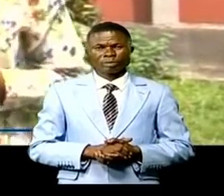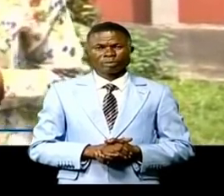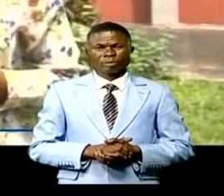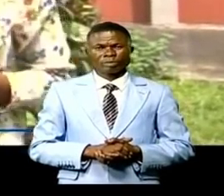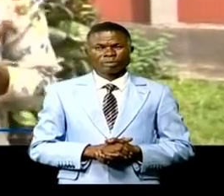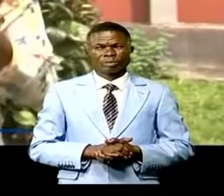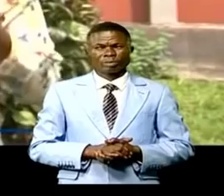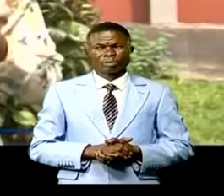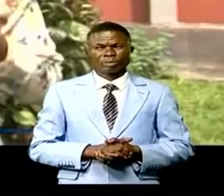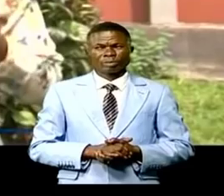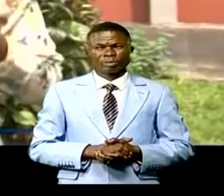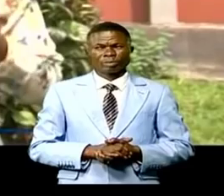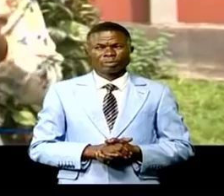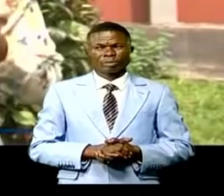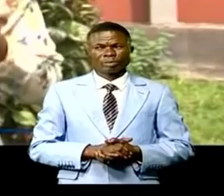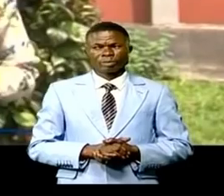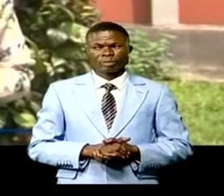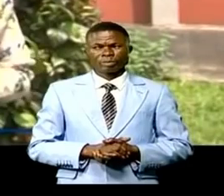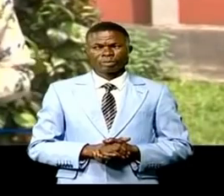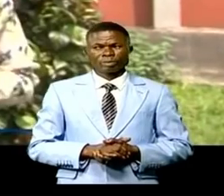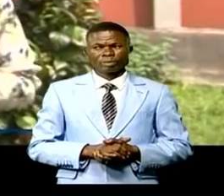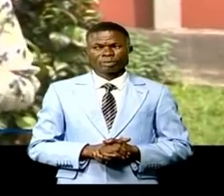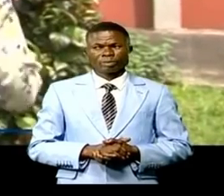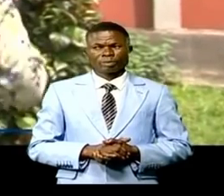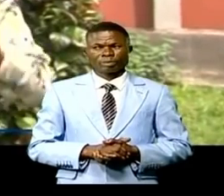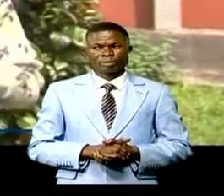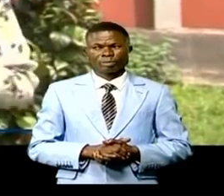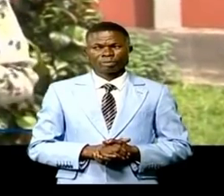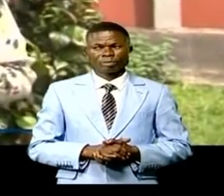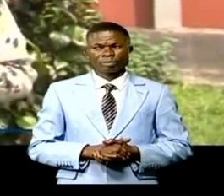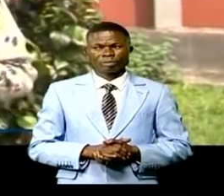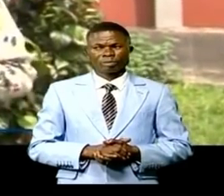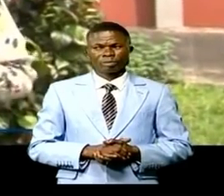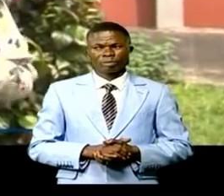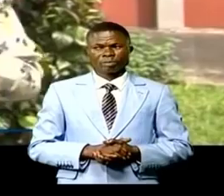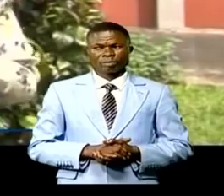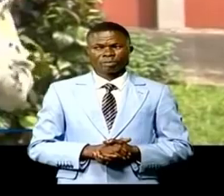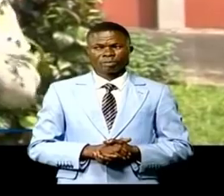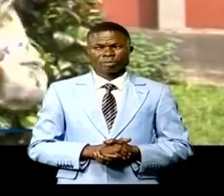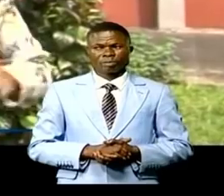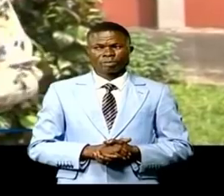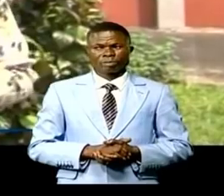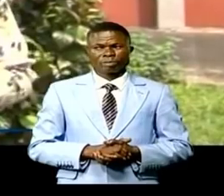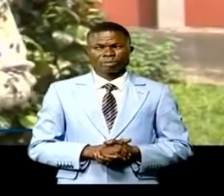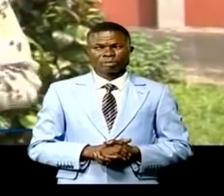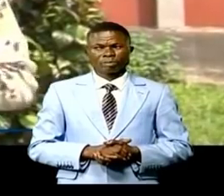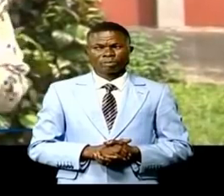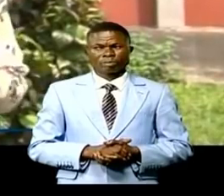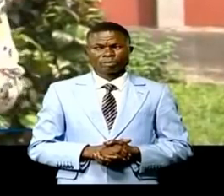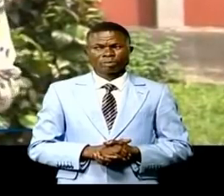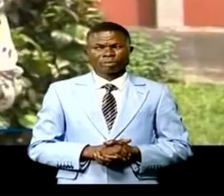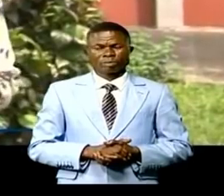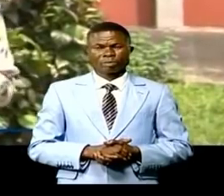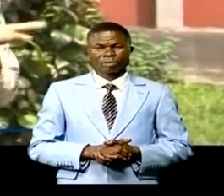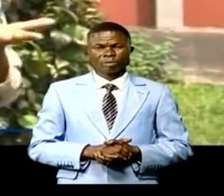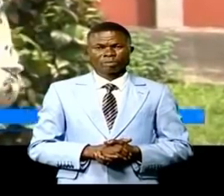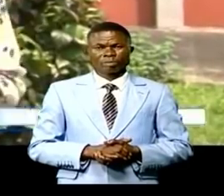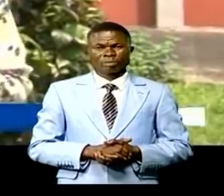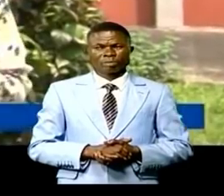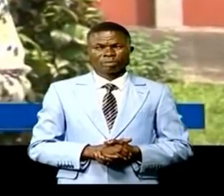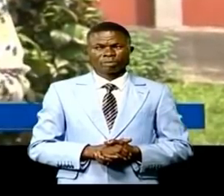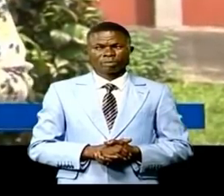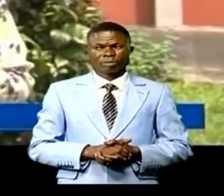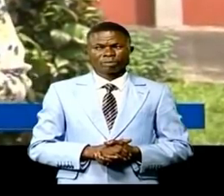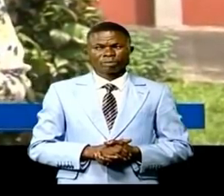Denise Niakeru et sa fondation les organisations non gouvernementales aidez-moi pour que je ne sois pas qu'émande